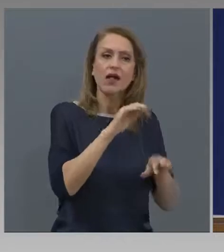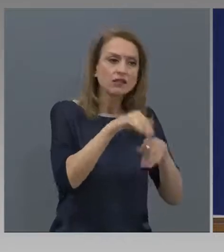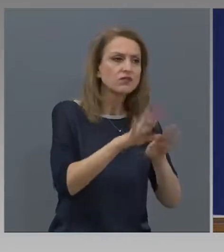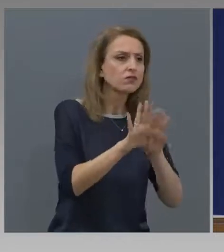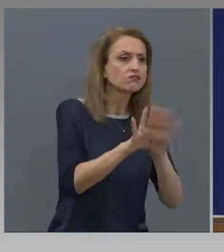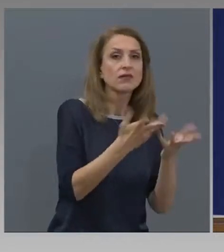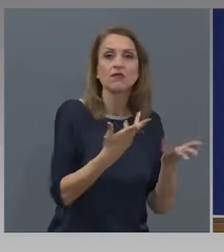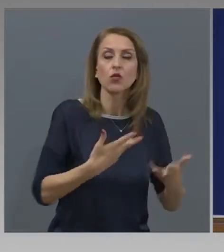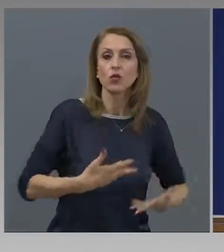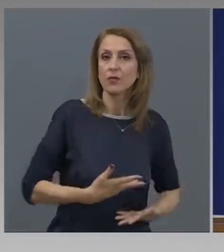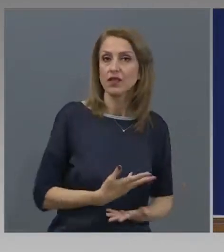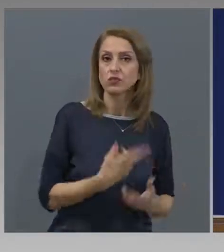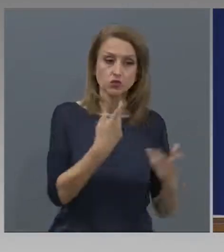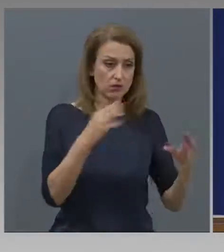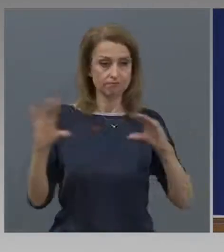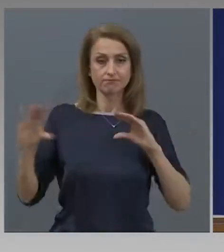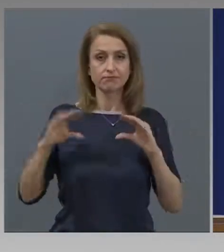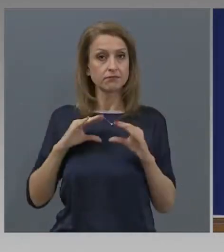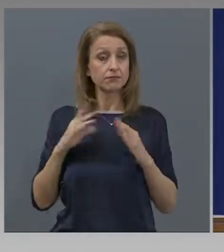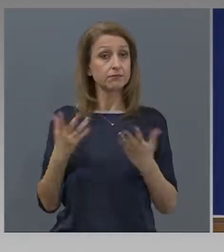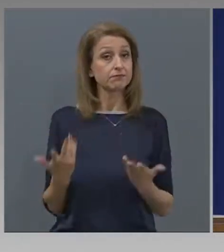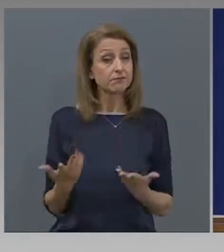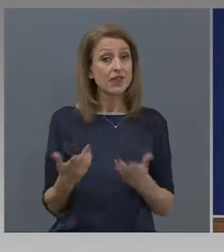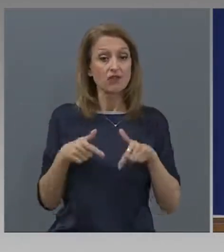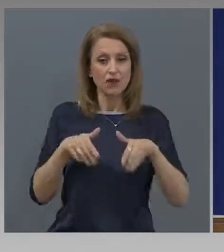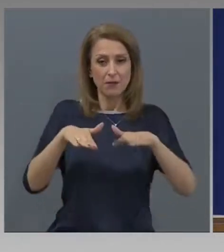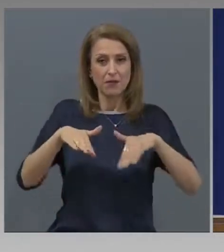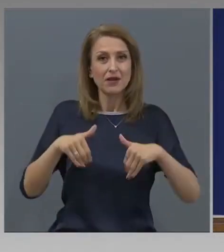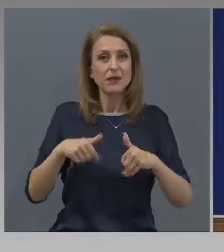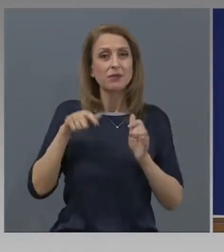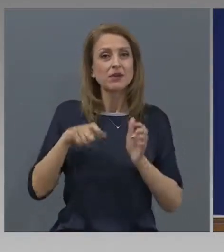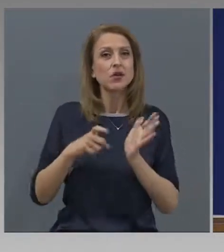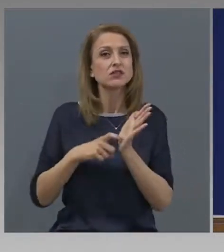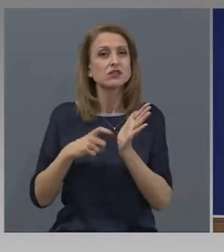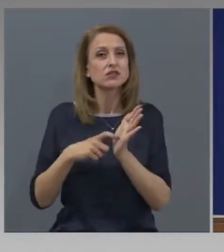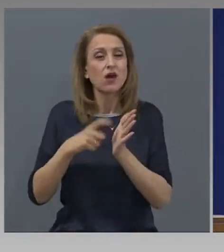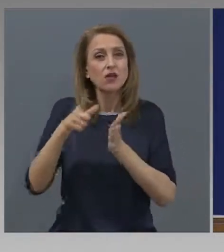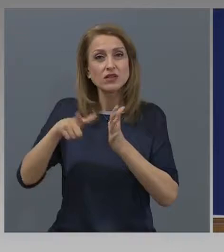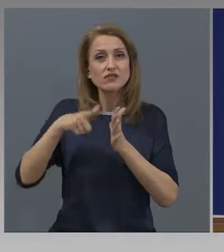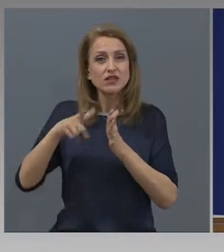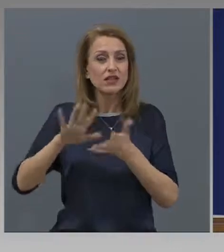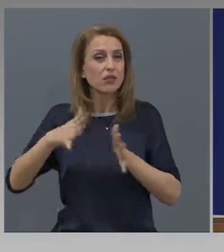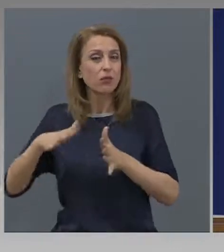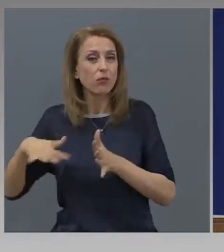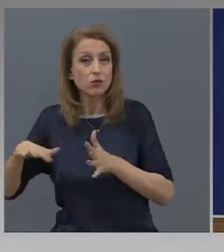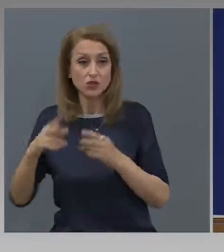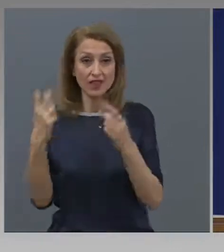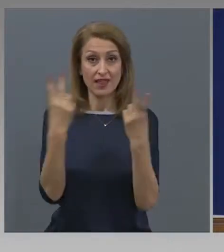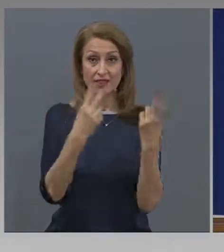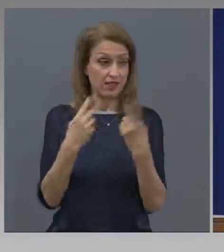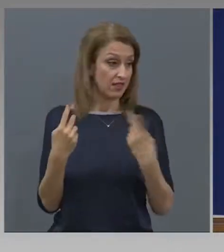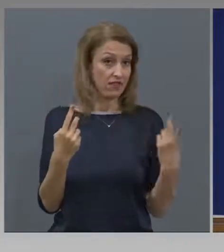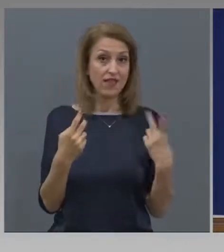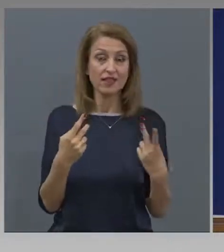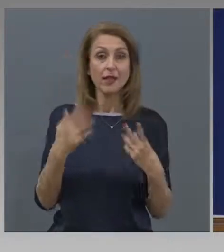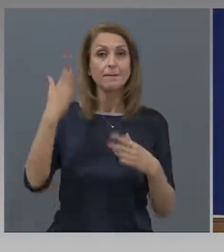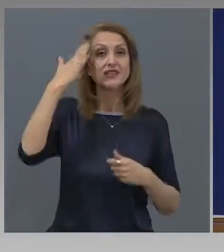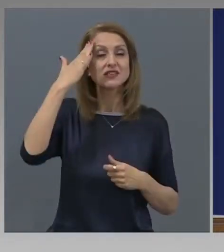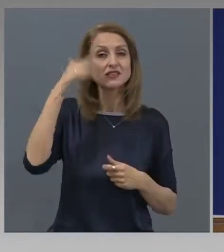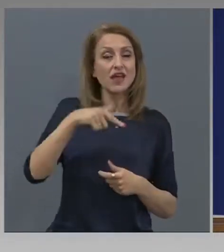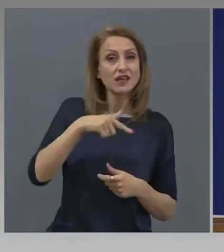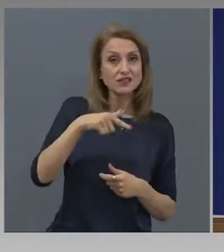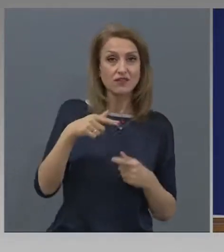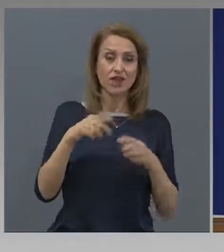С промените в Закона за изненредното положение, това, което направихме заедно, двете министерства, това е, че дадохме